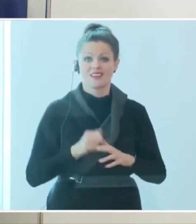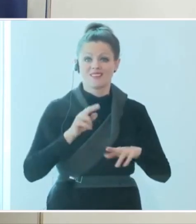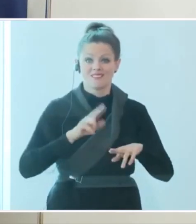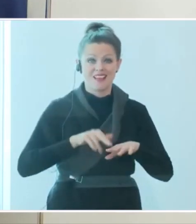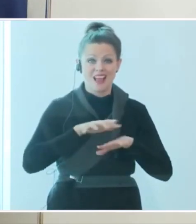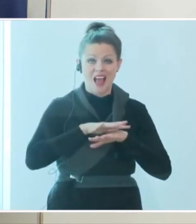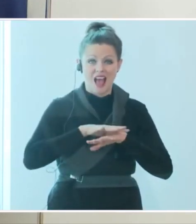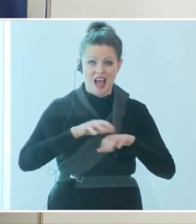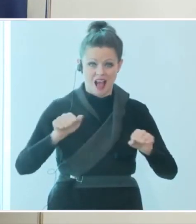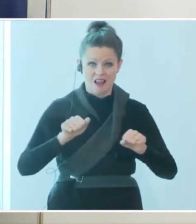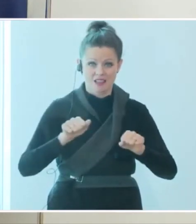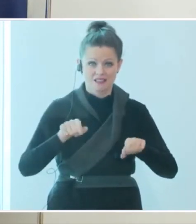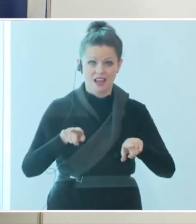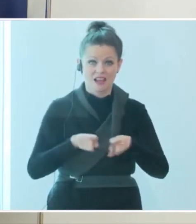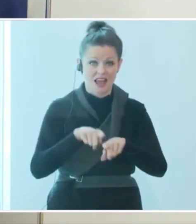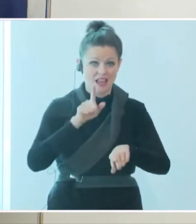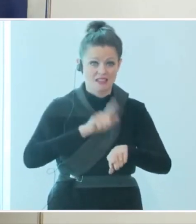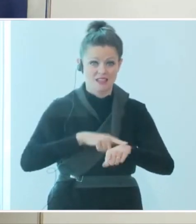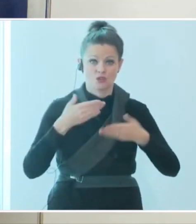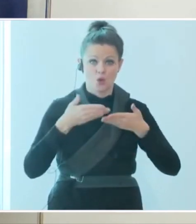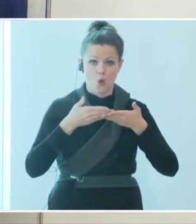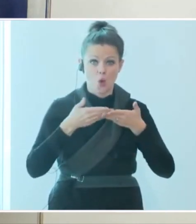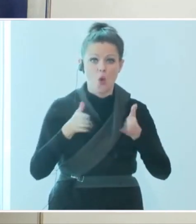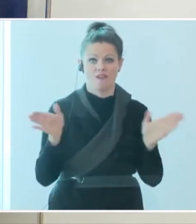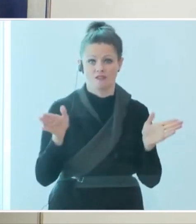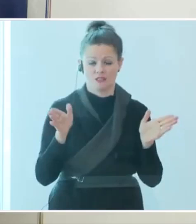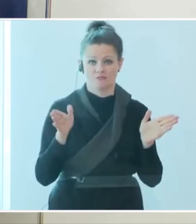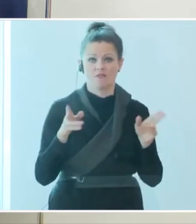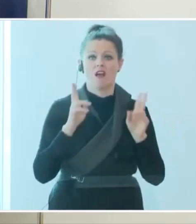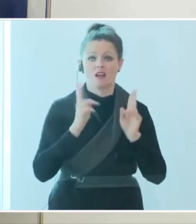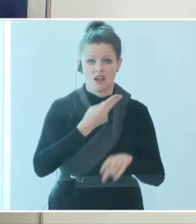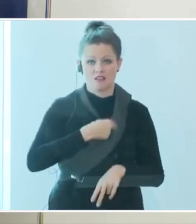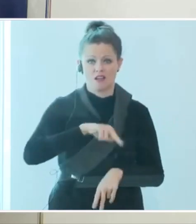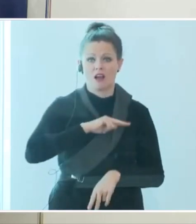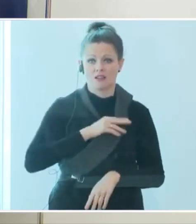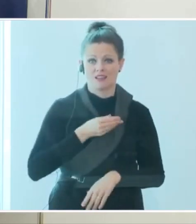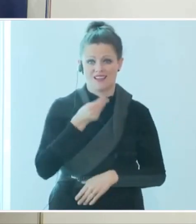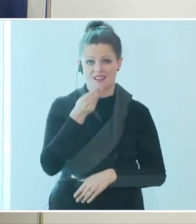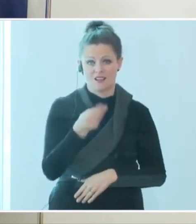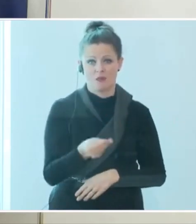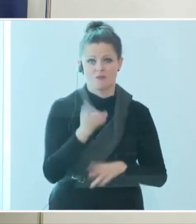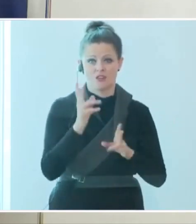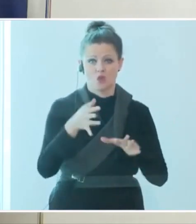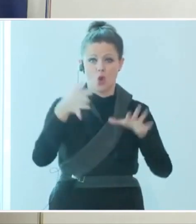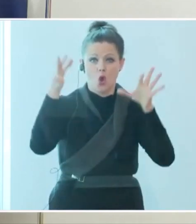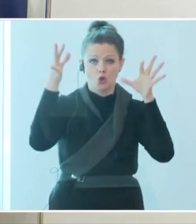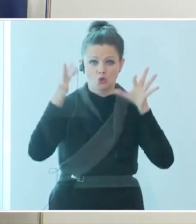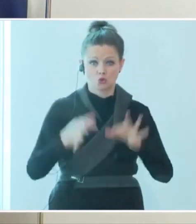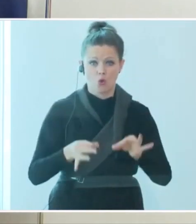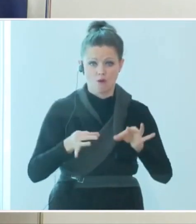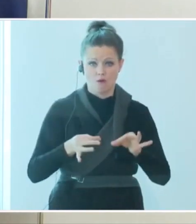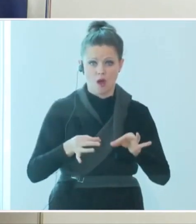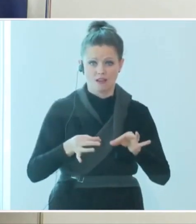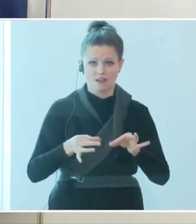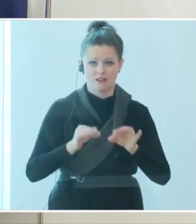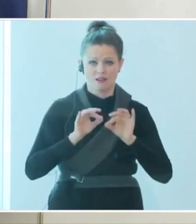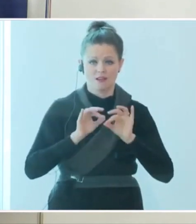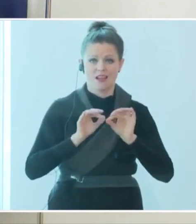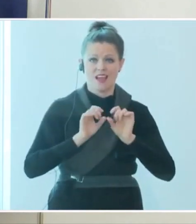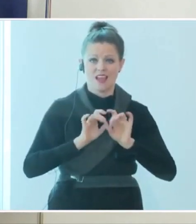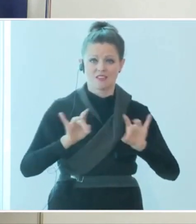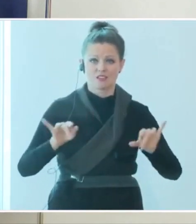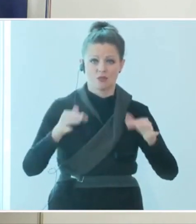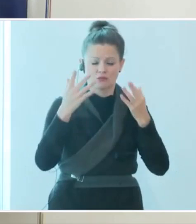öffnen würden, dann kann ich Ihnen die Garantie geben, dass wir sofort wieder ein explosionsartiges